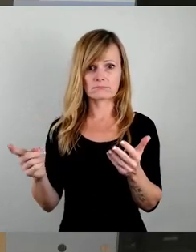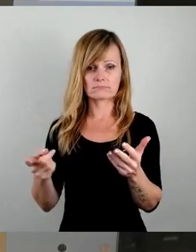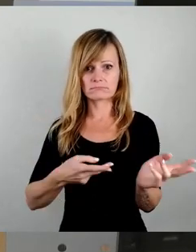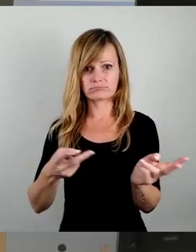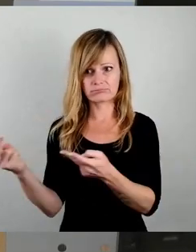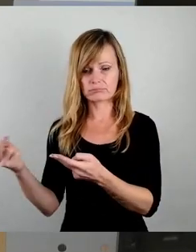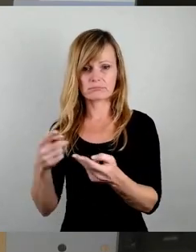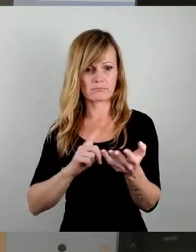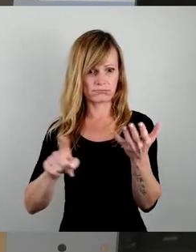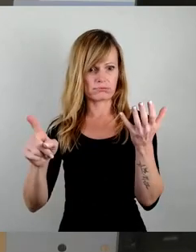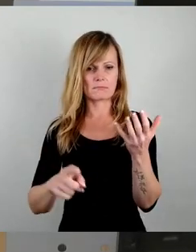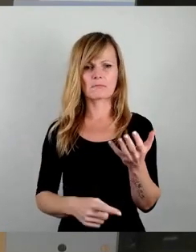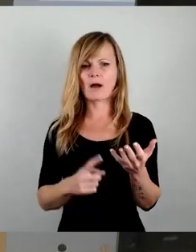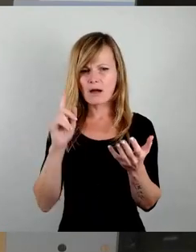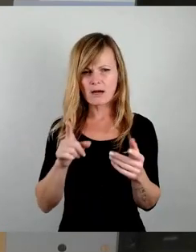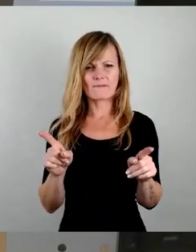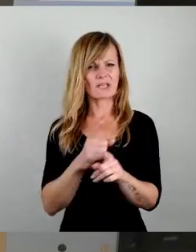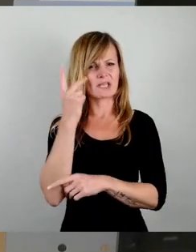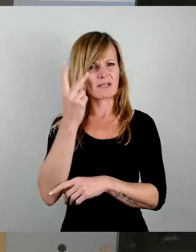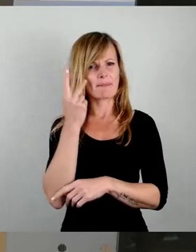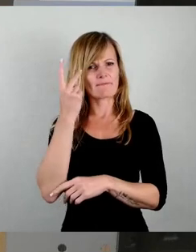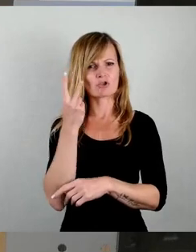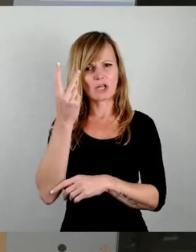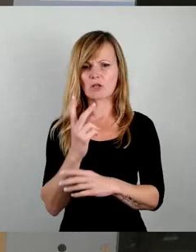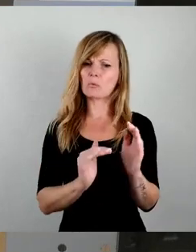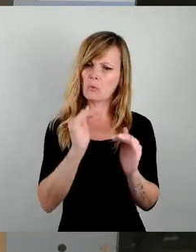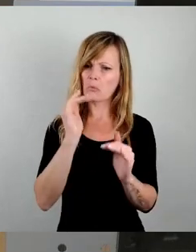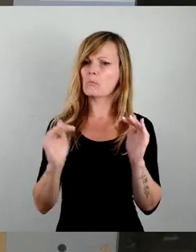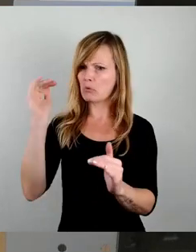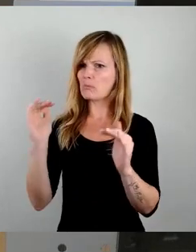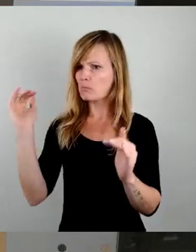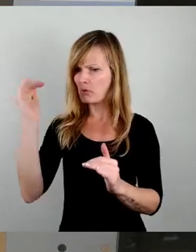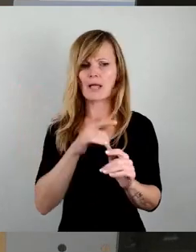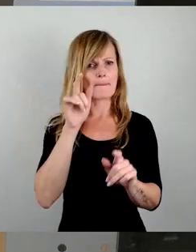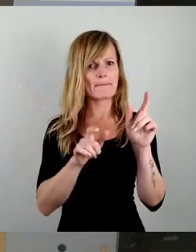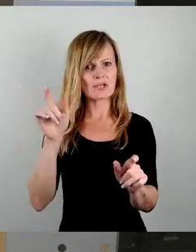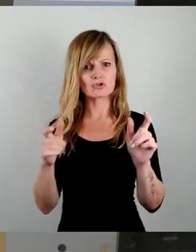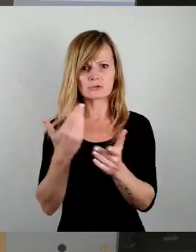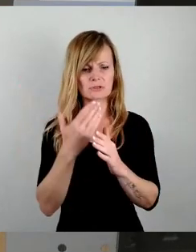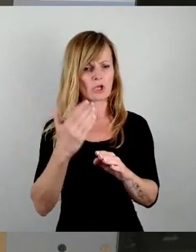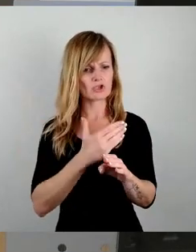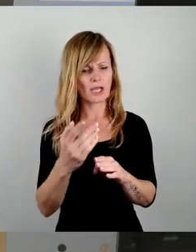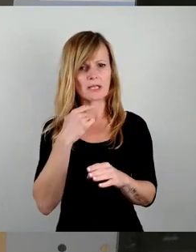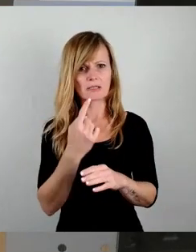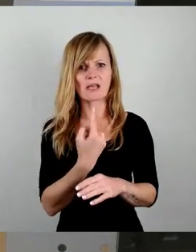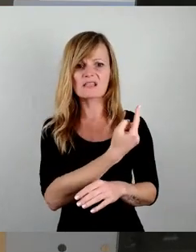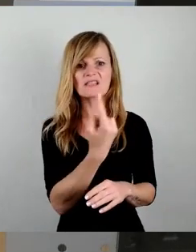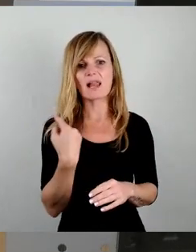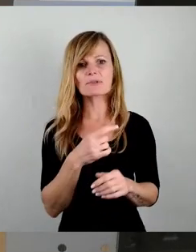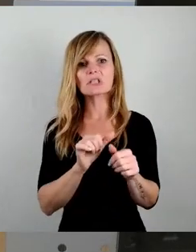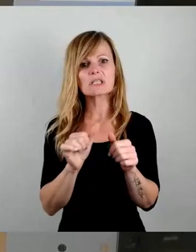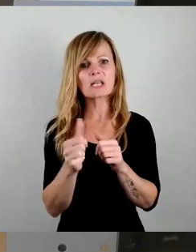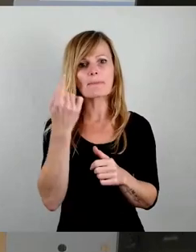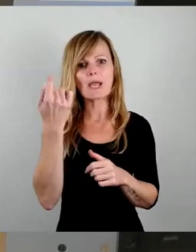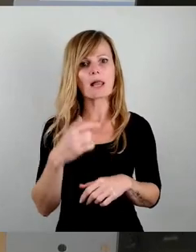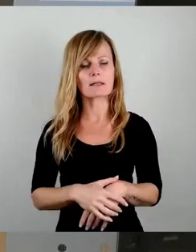einer Selbstverständlichkeit von Menschen, die hier Entscheidungen treffen werden, denen das Geld nicht so knapp zu Buche